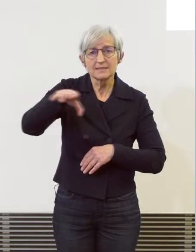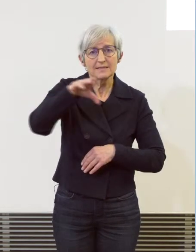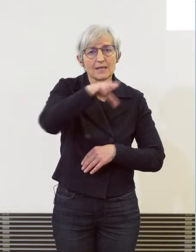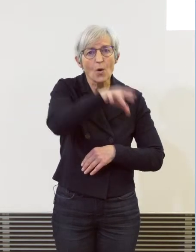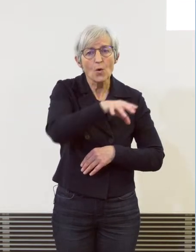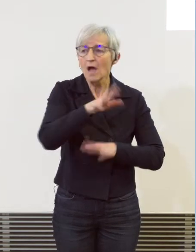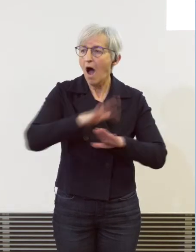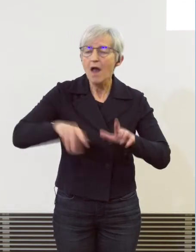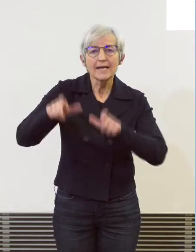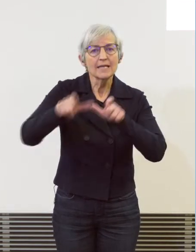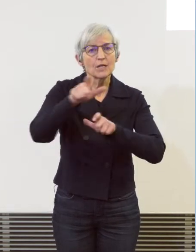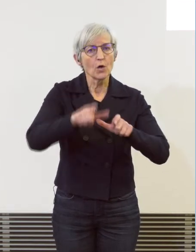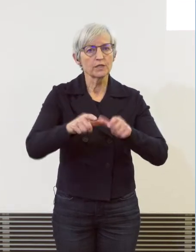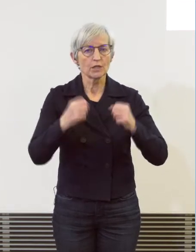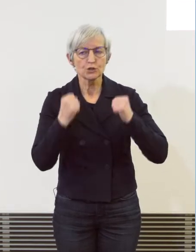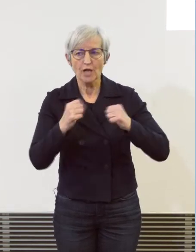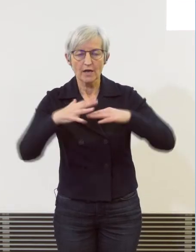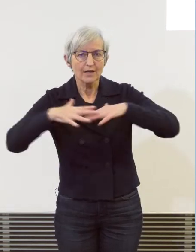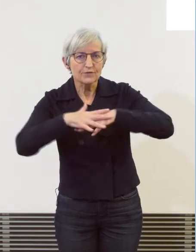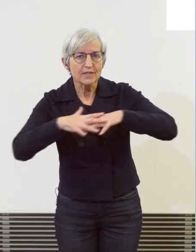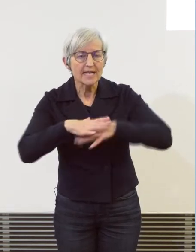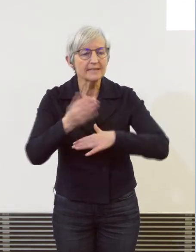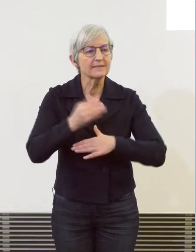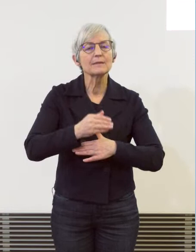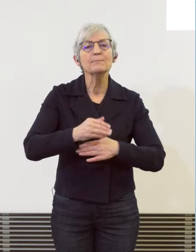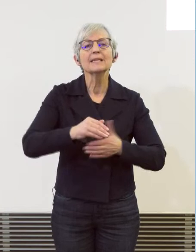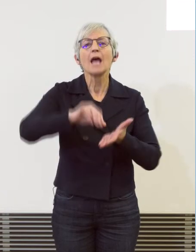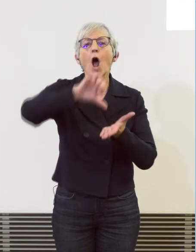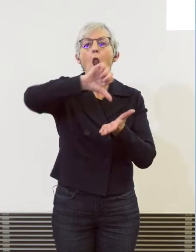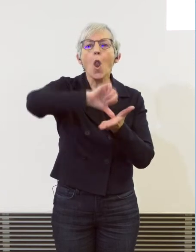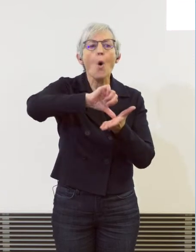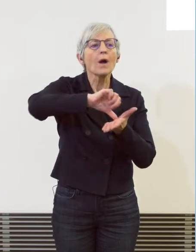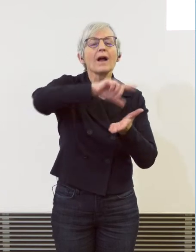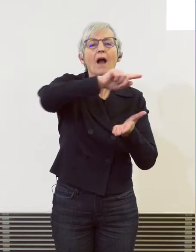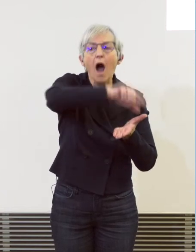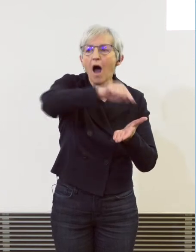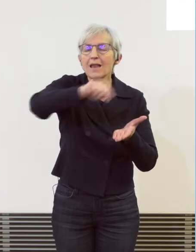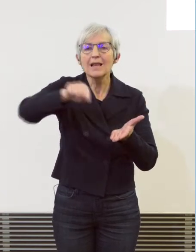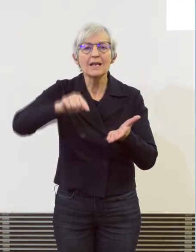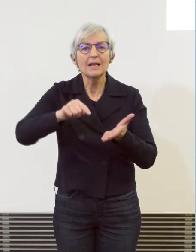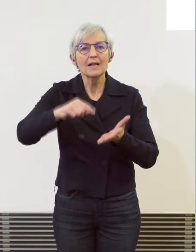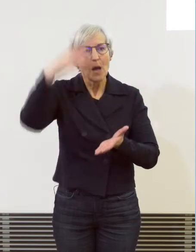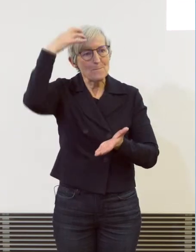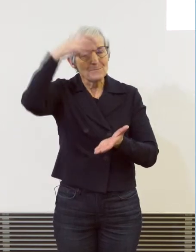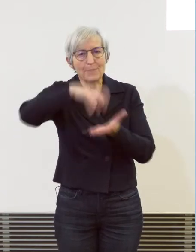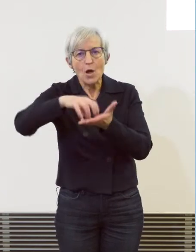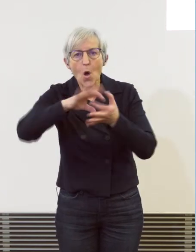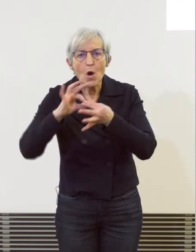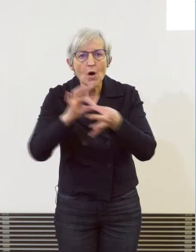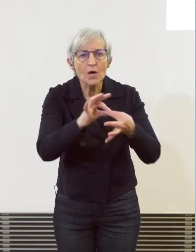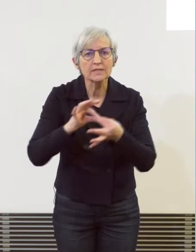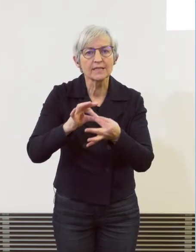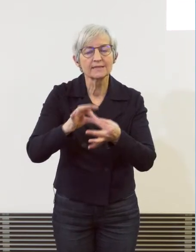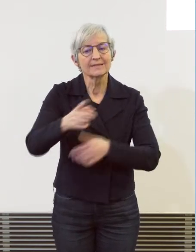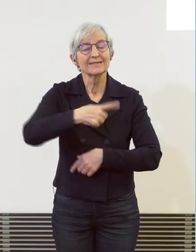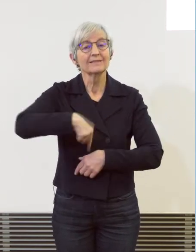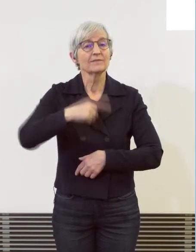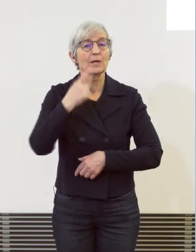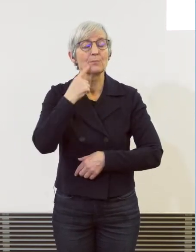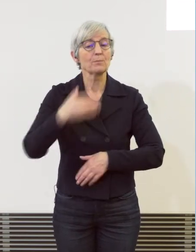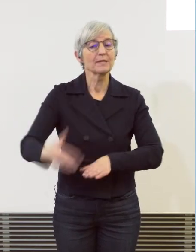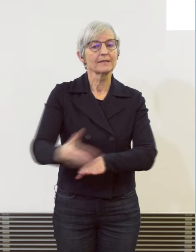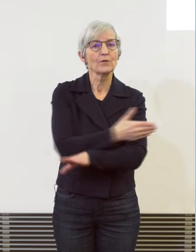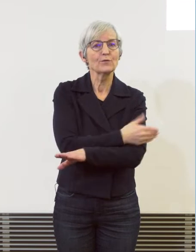vernetzt sind mit den lokalen Behörden, mit den Schulbehörden, wo wir immer versuchen, frühzeitig die